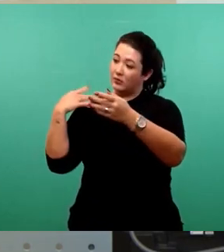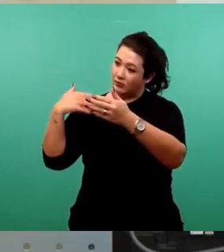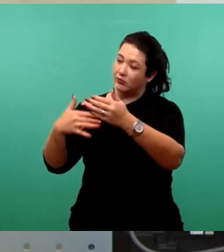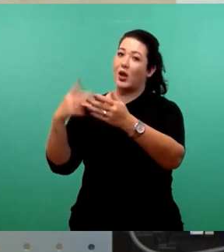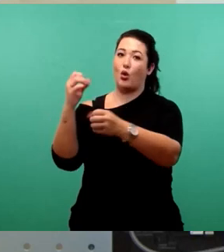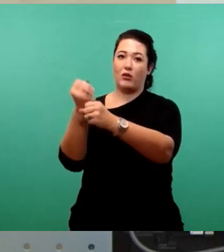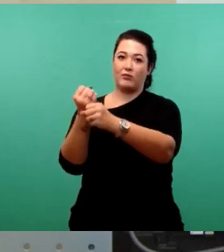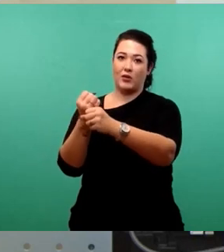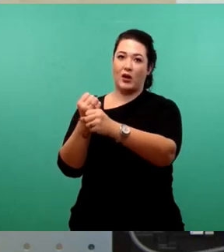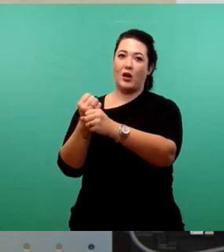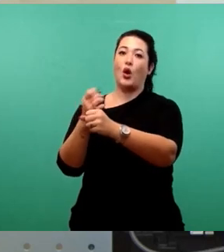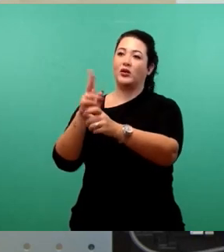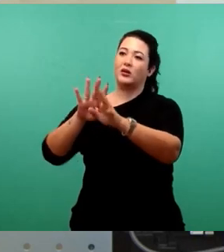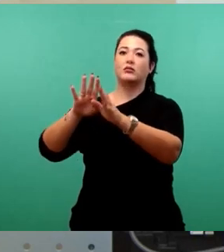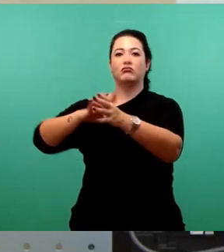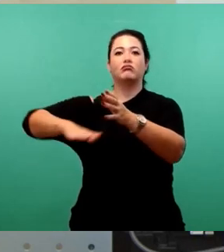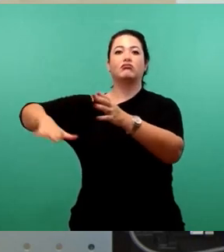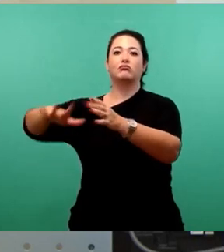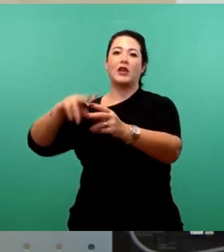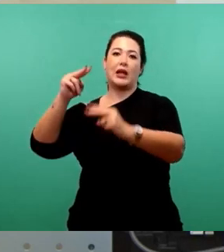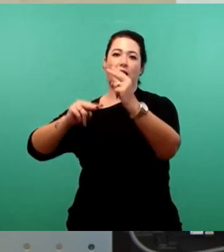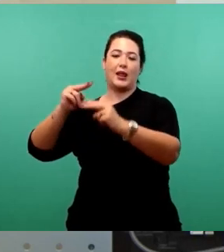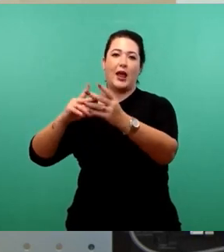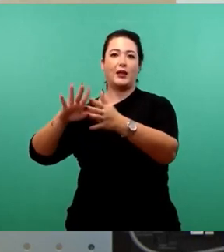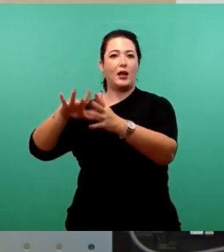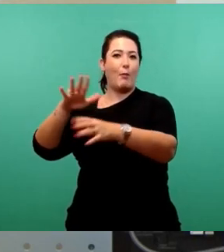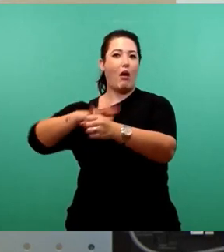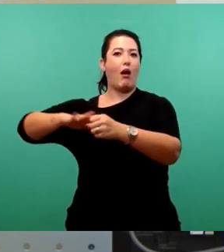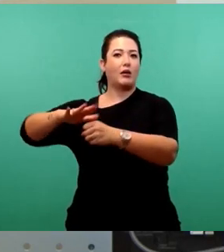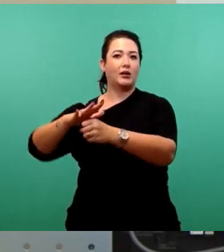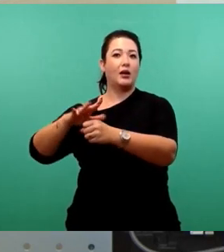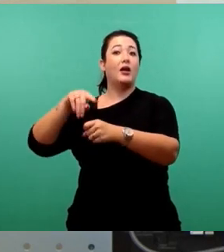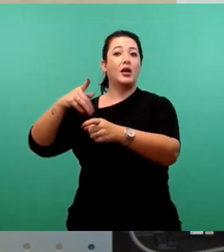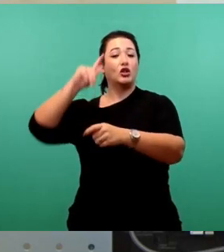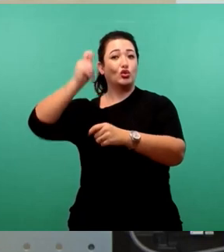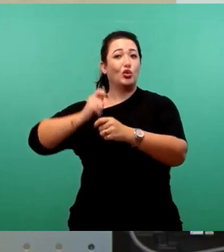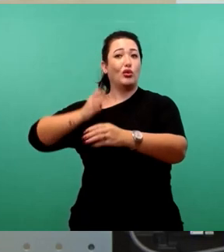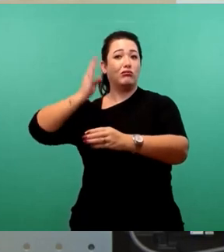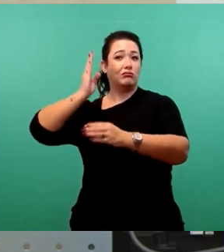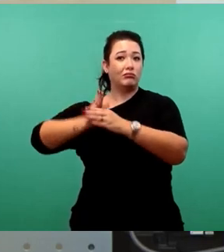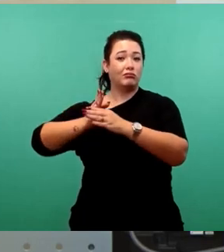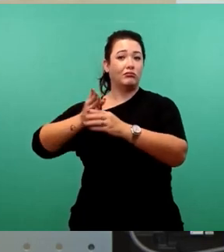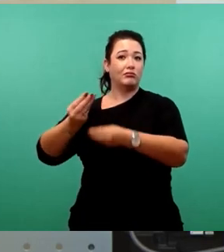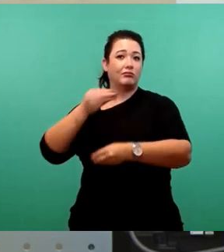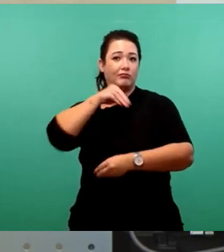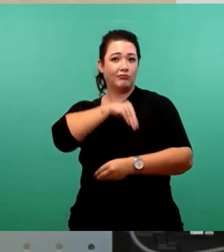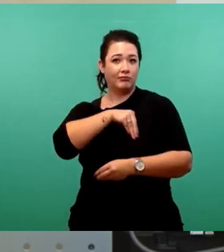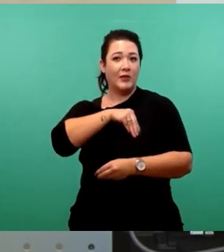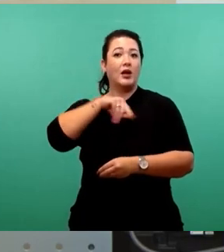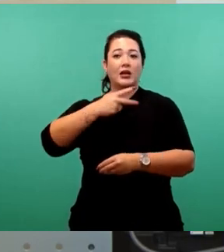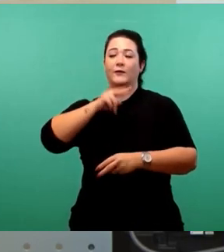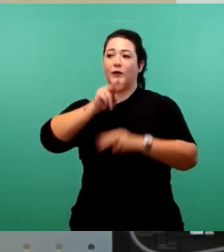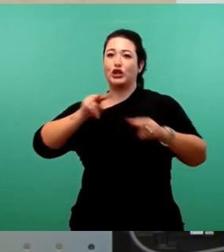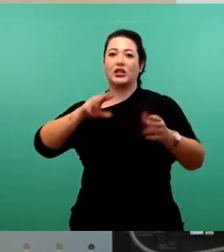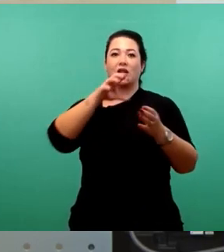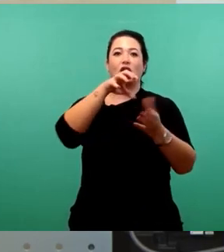kennengelernt. Ich habe dann nach Ende meines Studiums an verschiedenen Stationen in den Bereichen